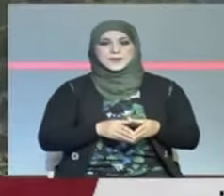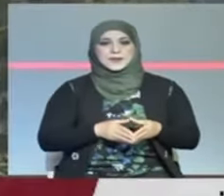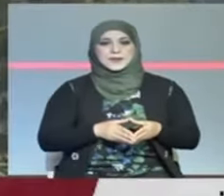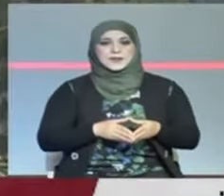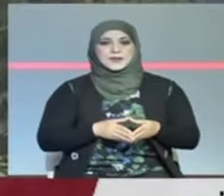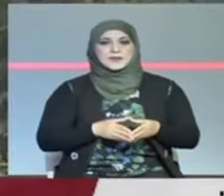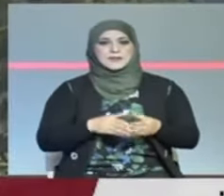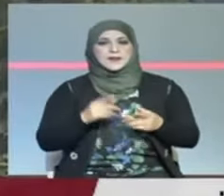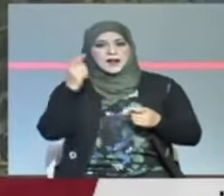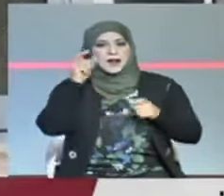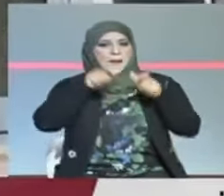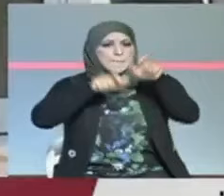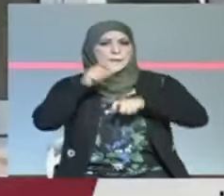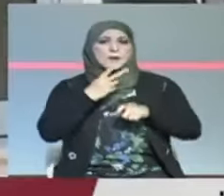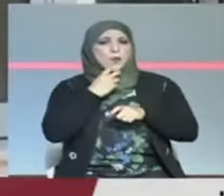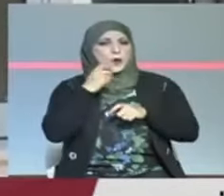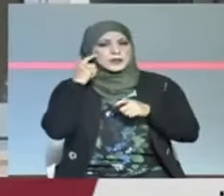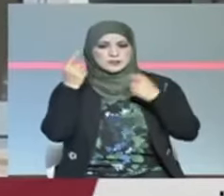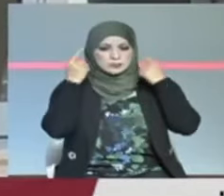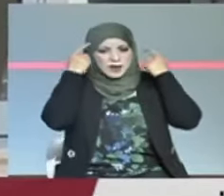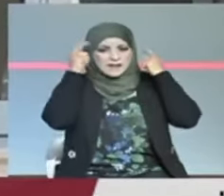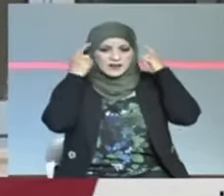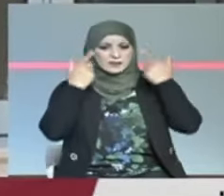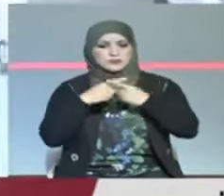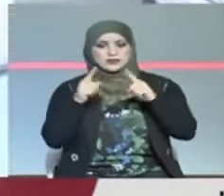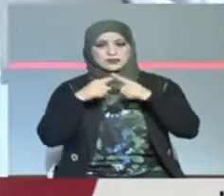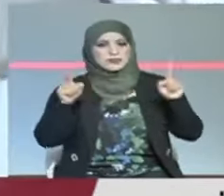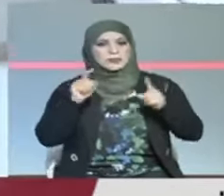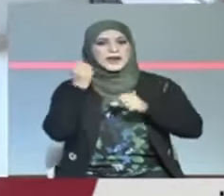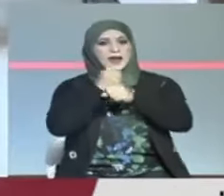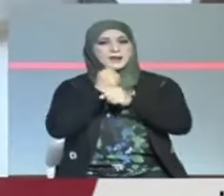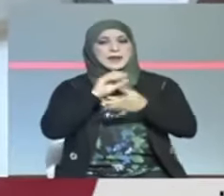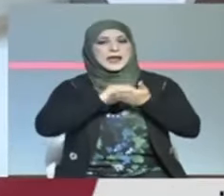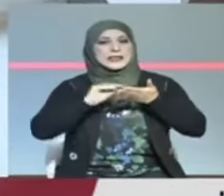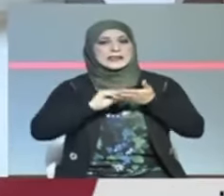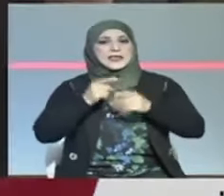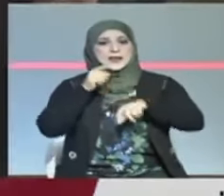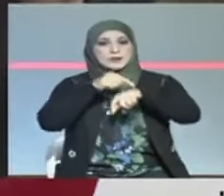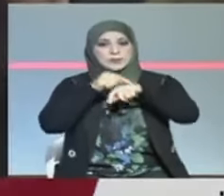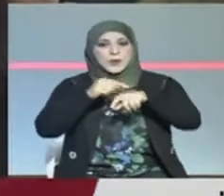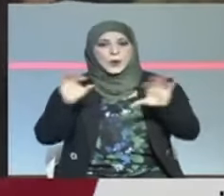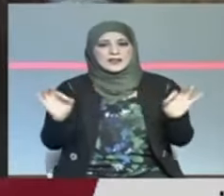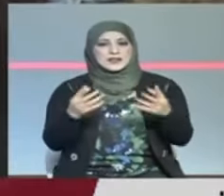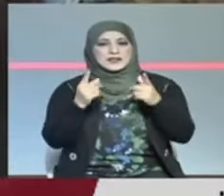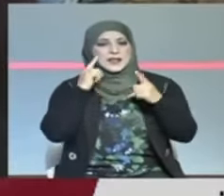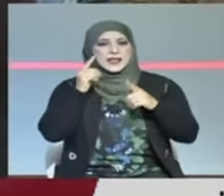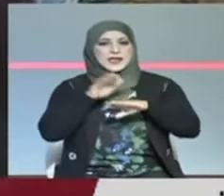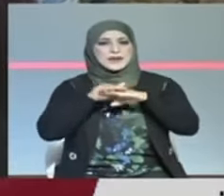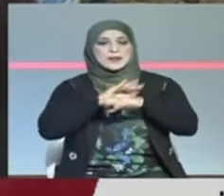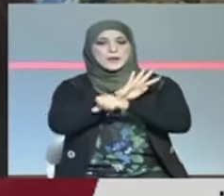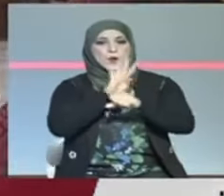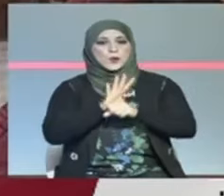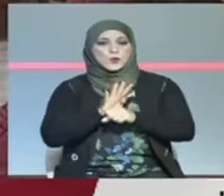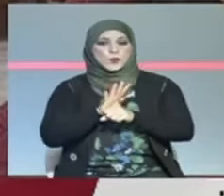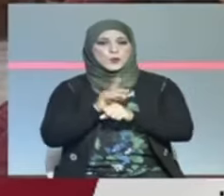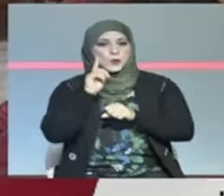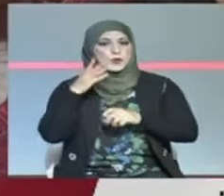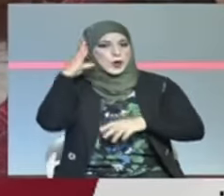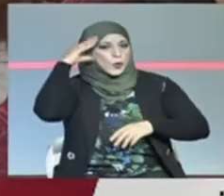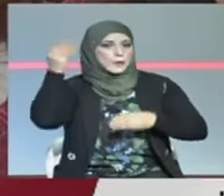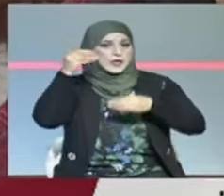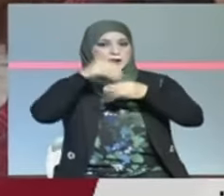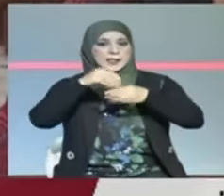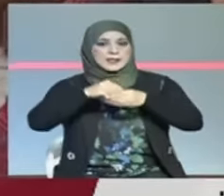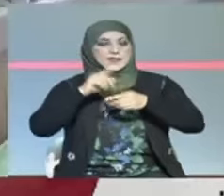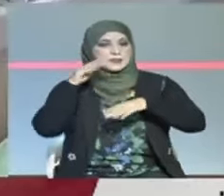تباين في عراء المواطنين حول نجاعة الخدمات الإدارية بنظام التوقيت الاستثنائي بسبب جائحة كورونا وخبراء